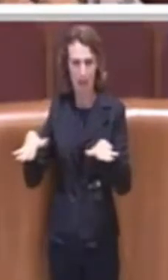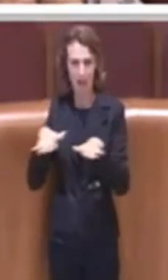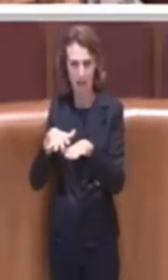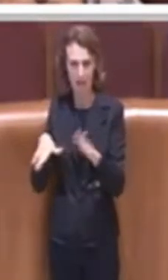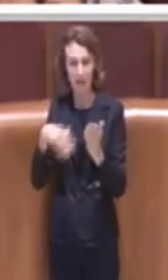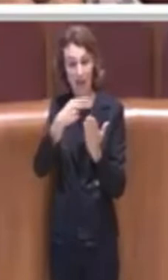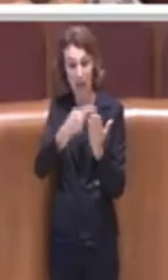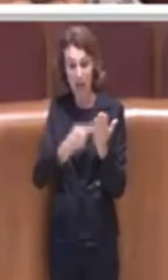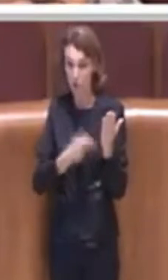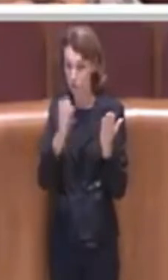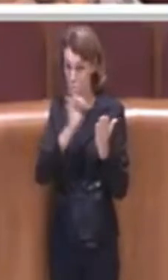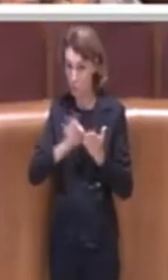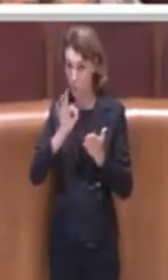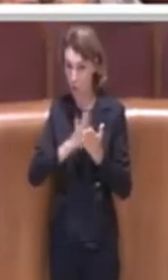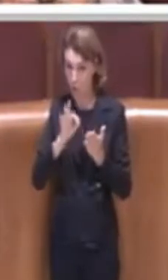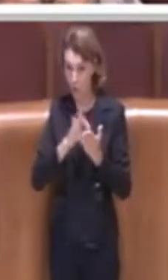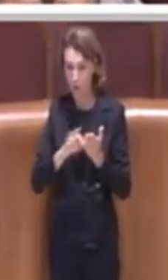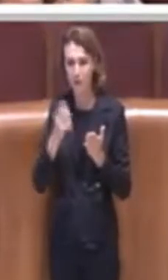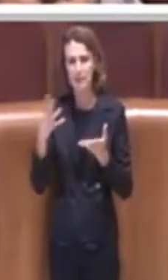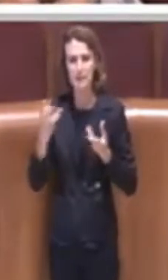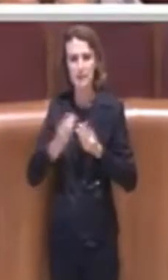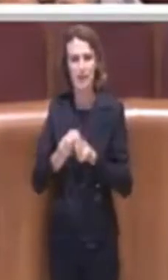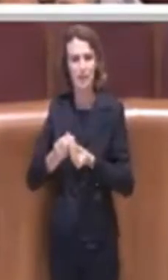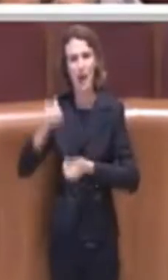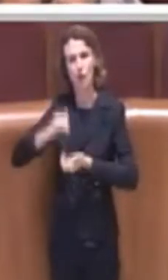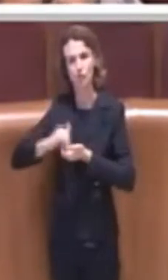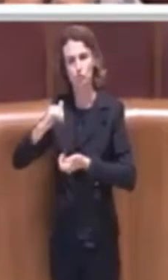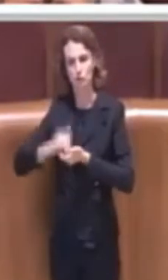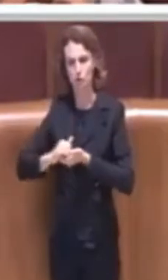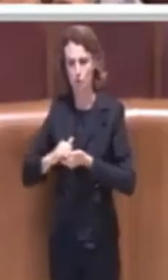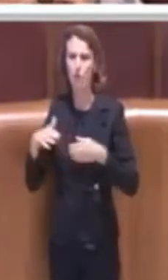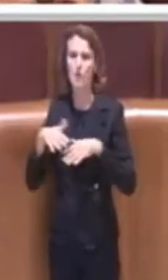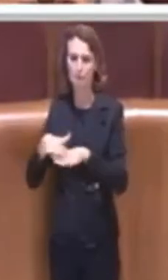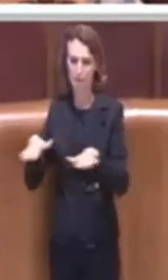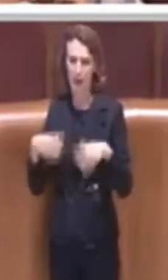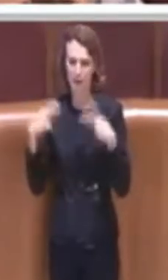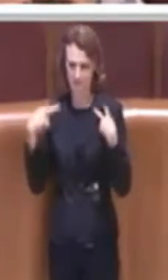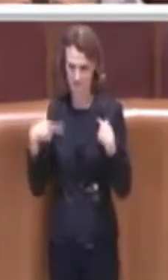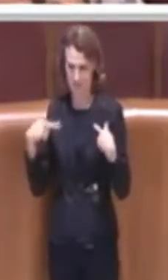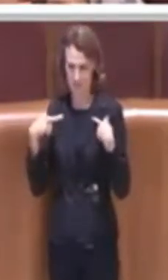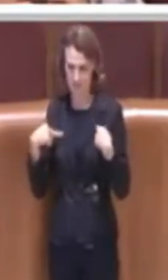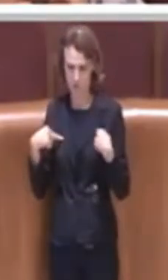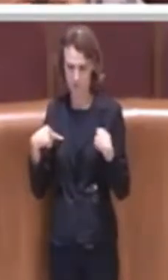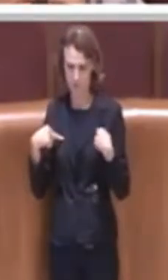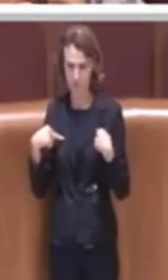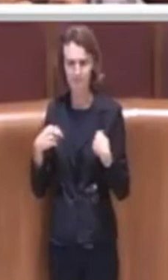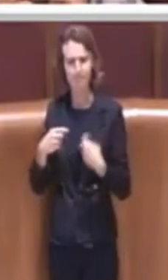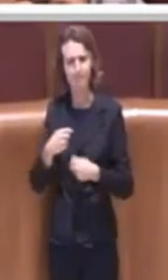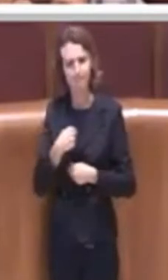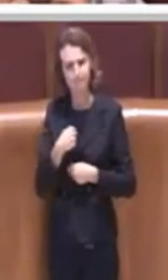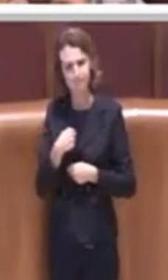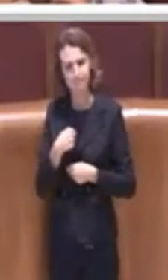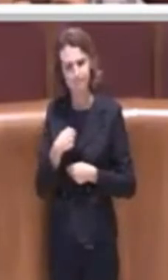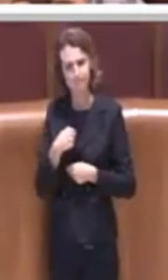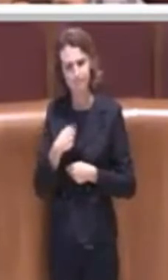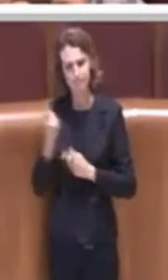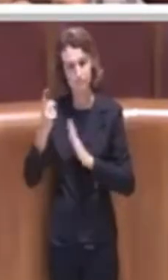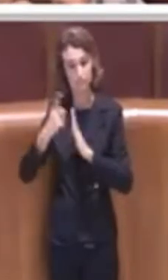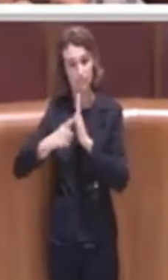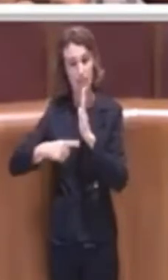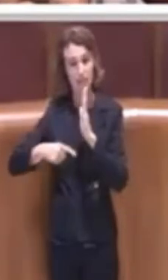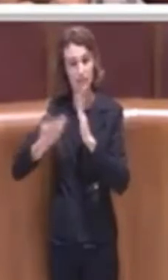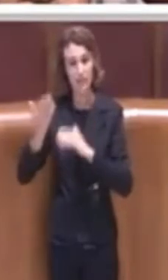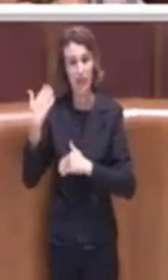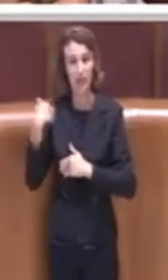'iniziativa insieme all'Associazione Marevivo. Io avevo avuto modo nel mese di